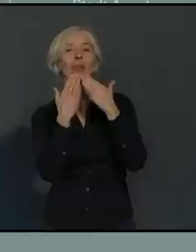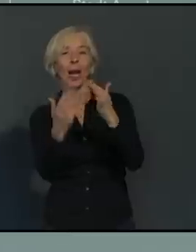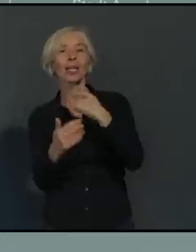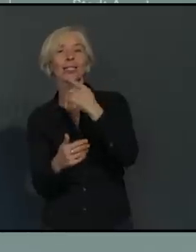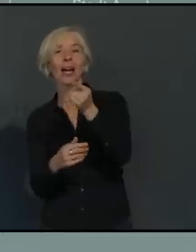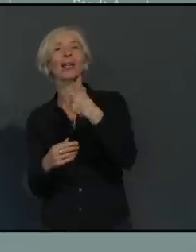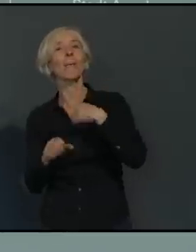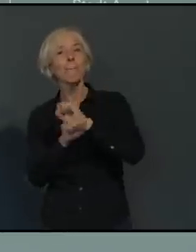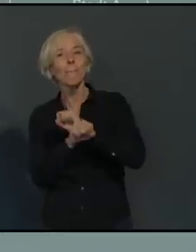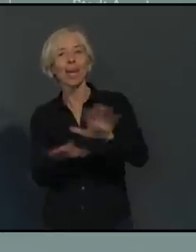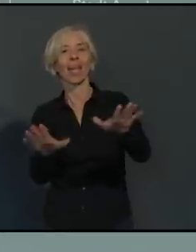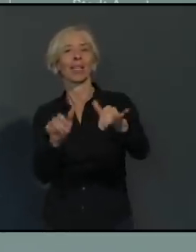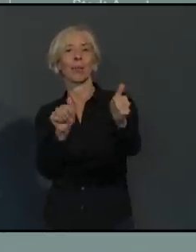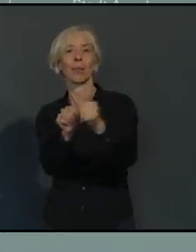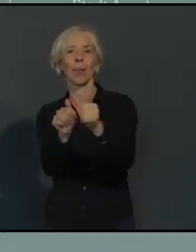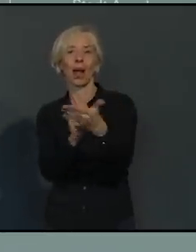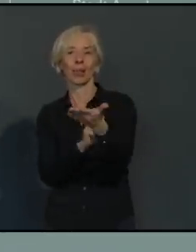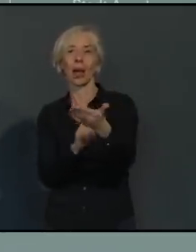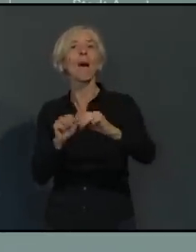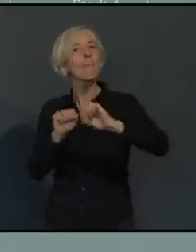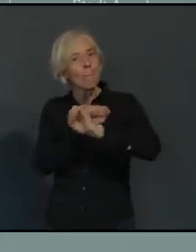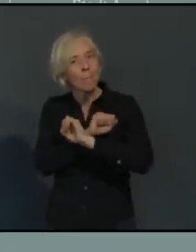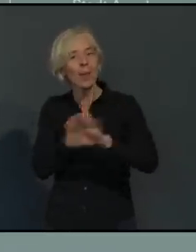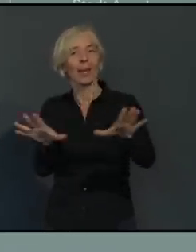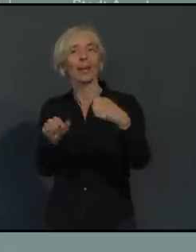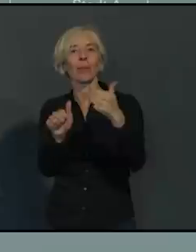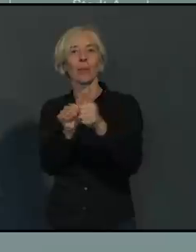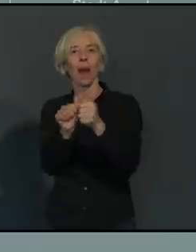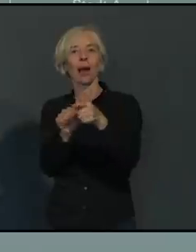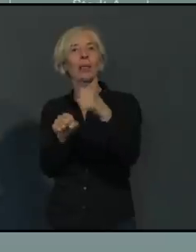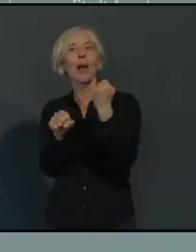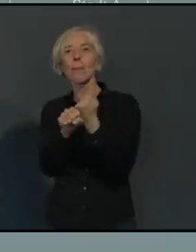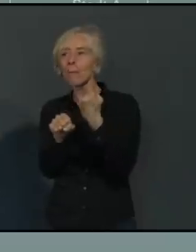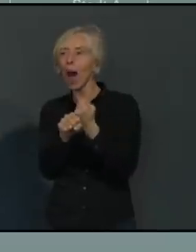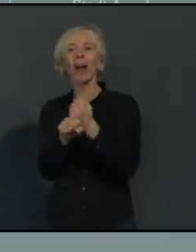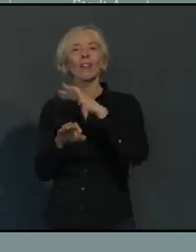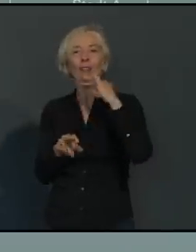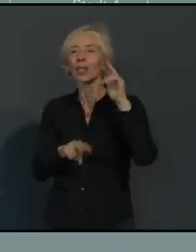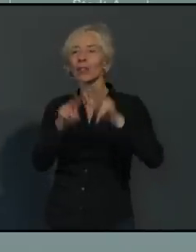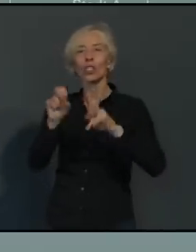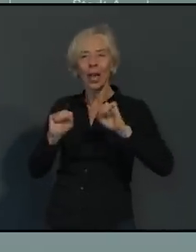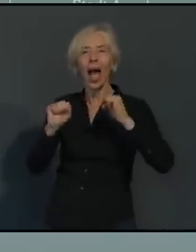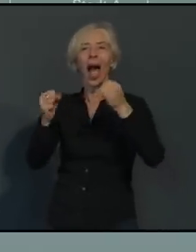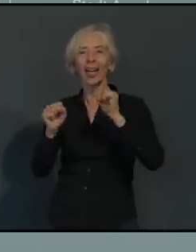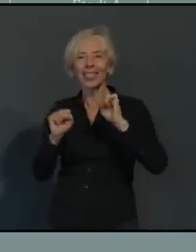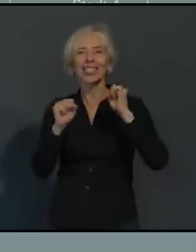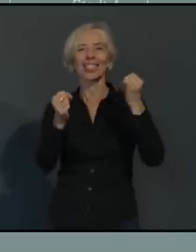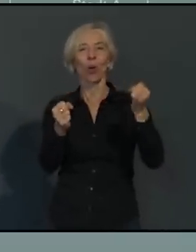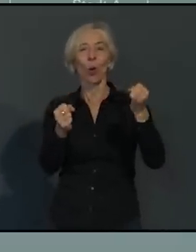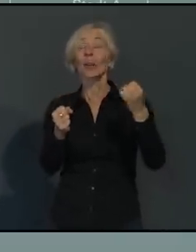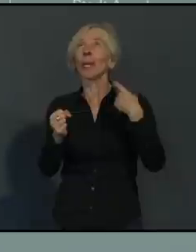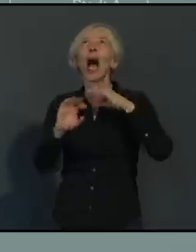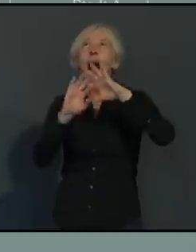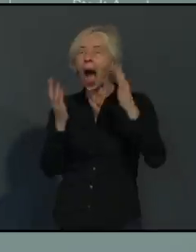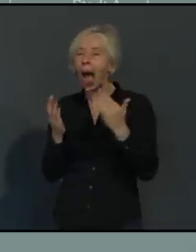Hilfs und zusätzliche Sichtbarkeitsaktionen für die Augsburger Händler und Gastronomen gibt. Nicht vollständig, da bitte ich jetzt schon um